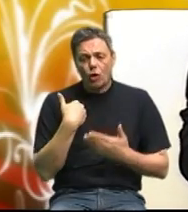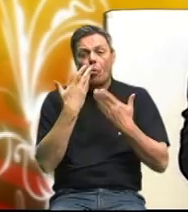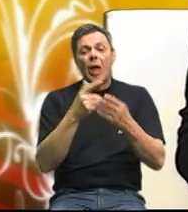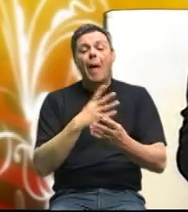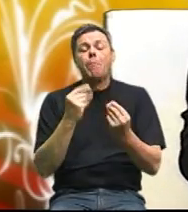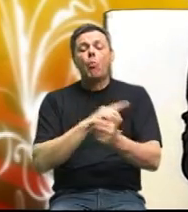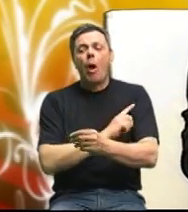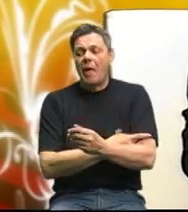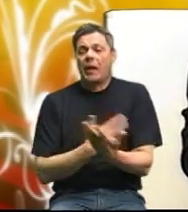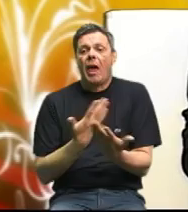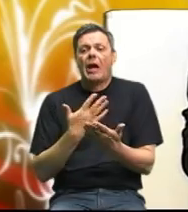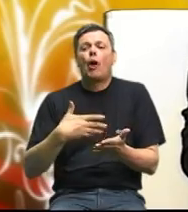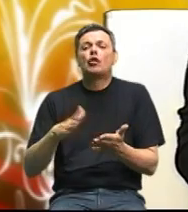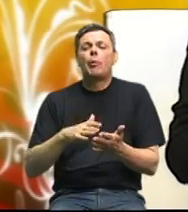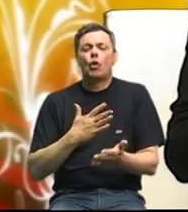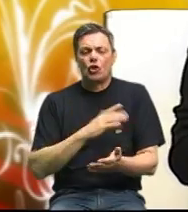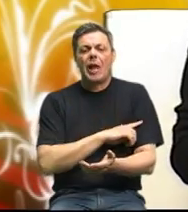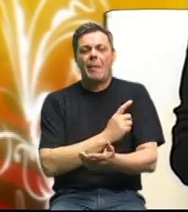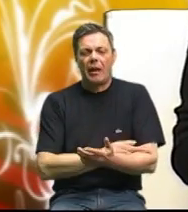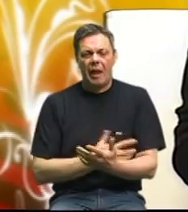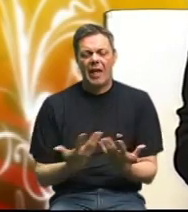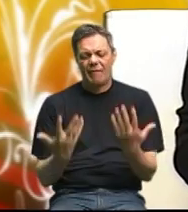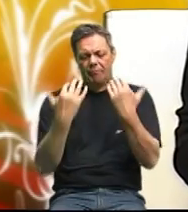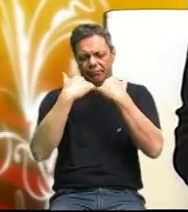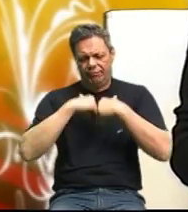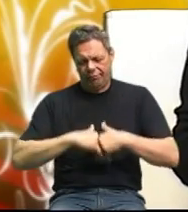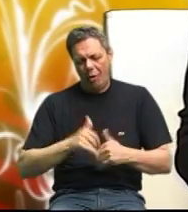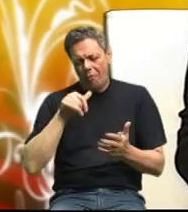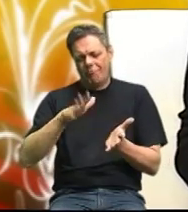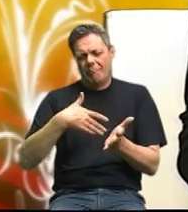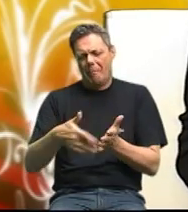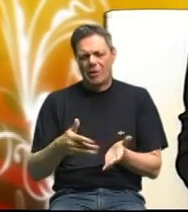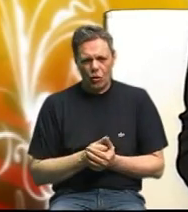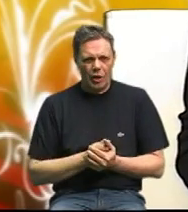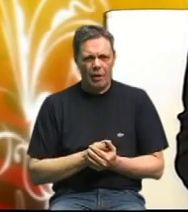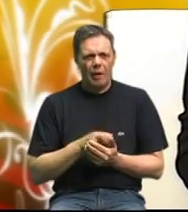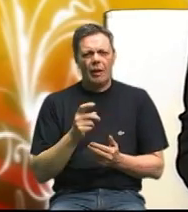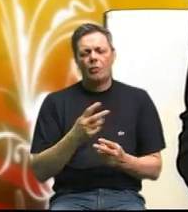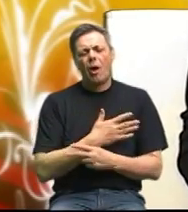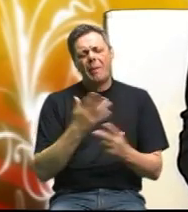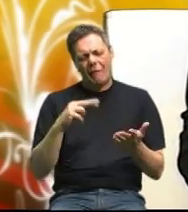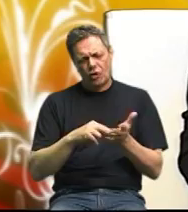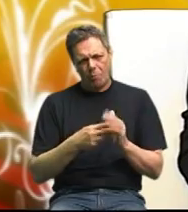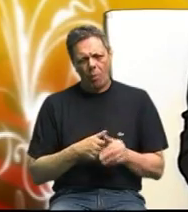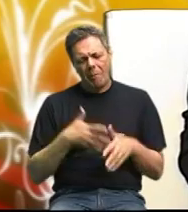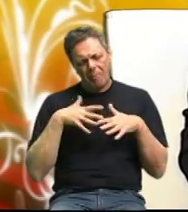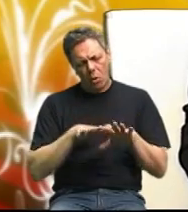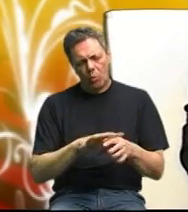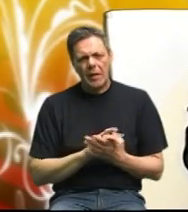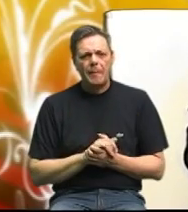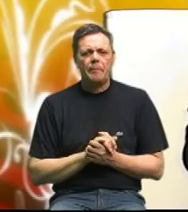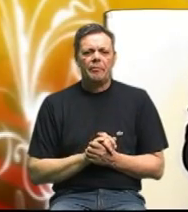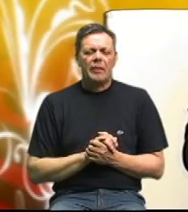energije, kako potrošiti ovu energiju? Sve se ulaži u masnoću. I to je najvažniji problem ljudima.